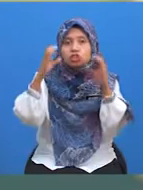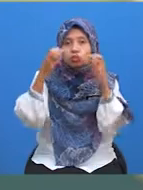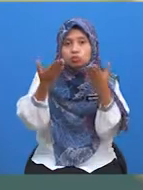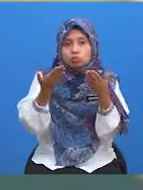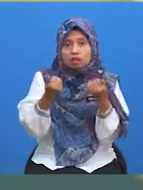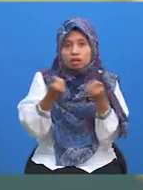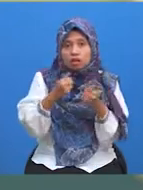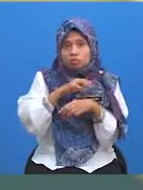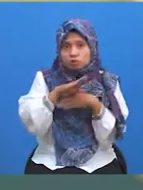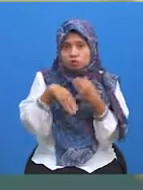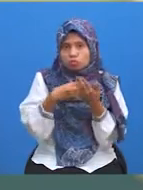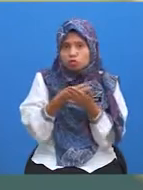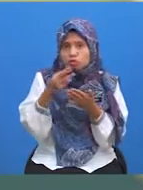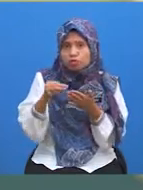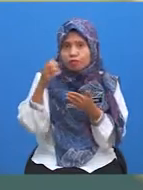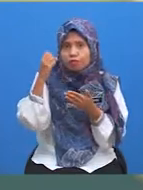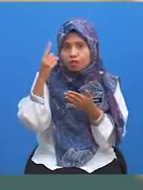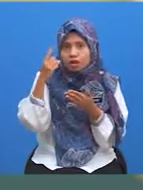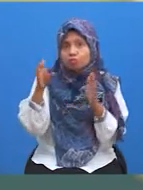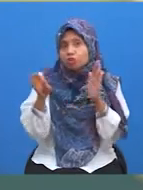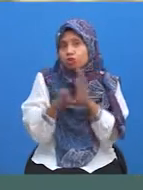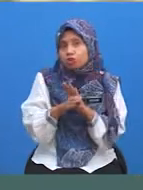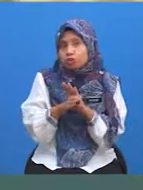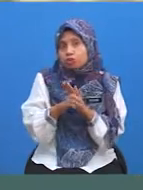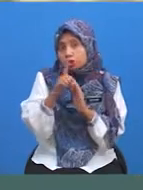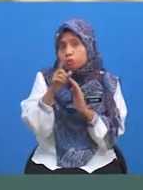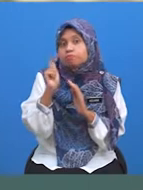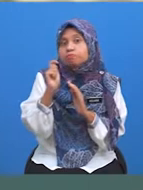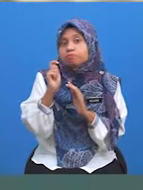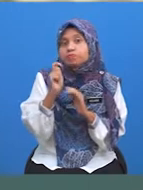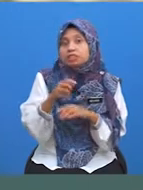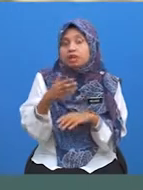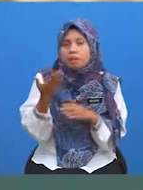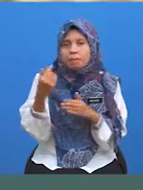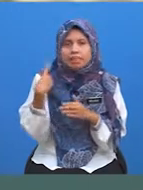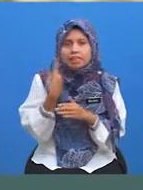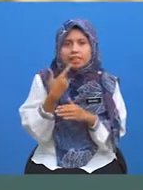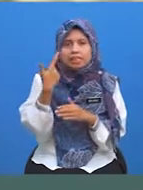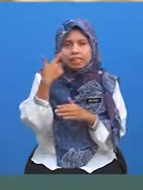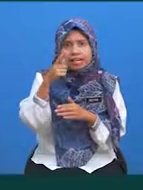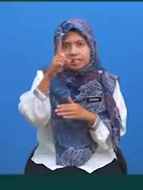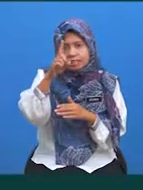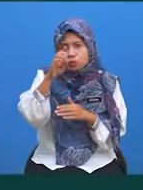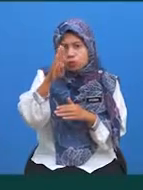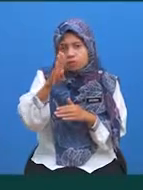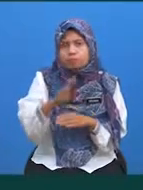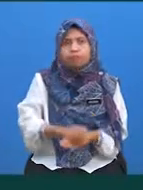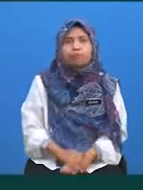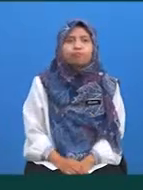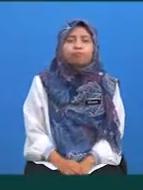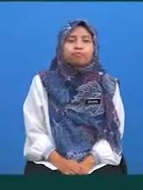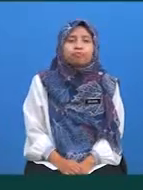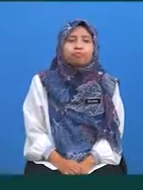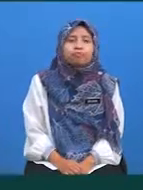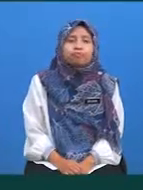murid-murid faham dengan contoh 1A ini Mari kita lihat soalan 1B pula Soalan